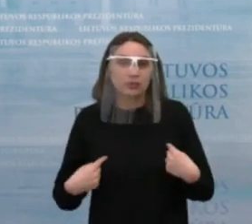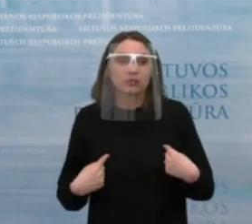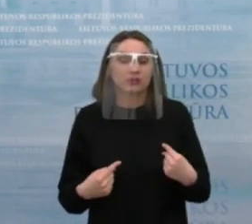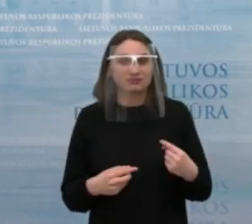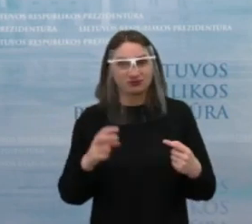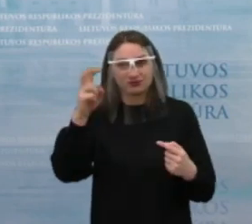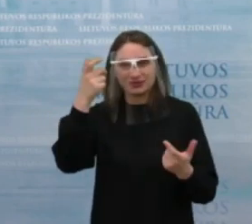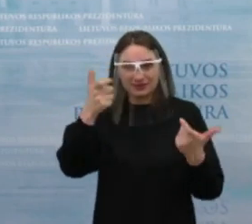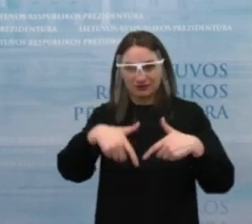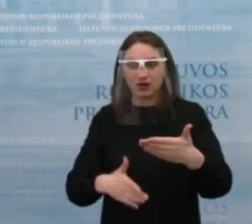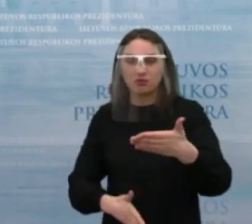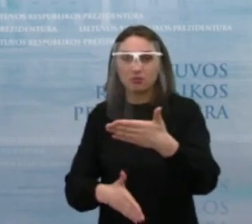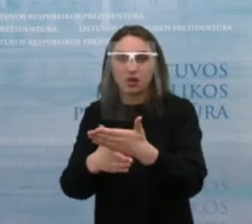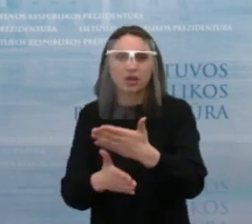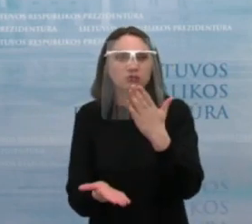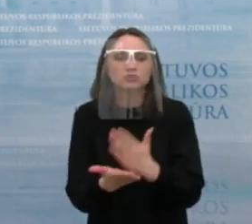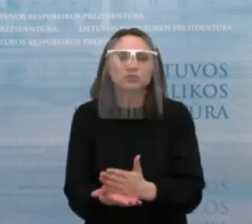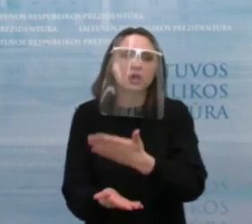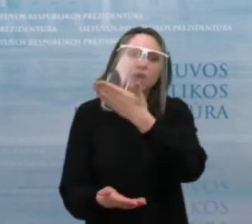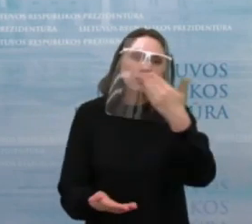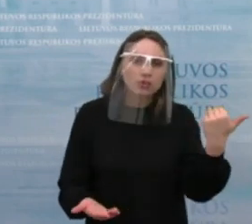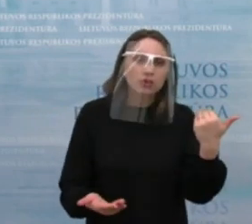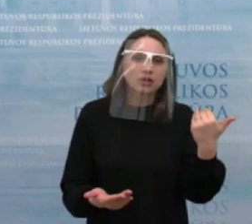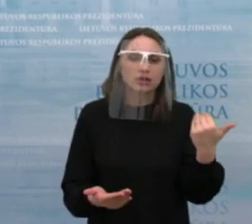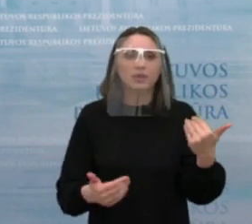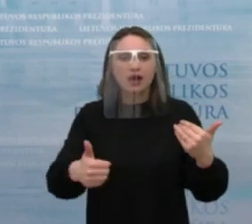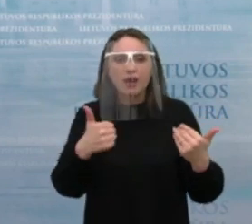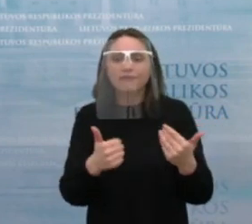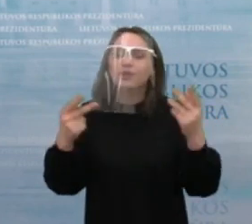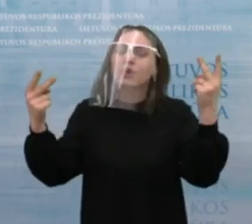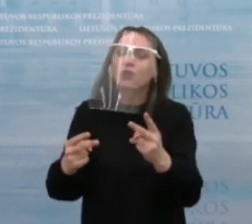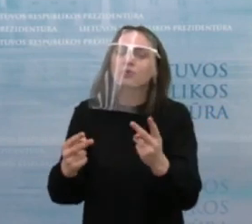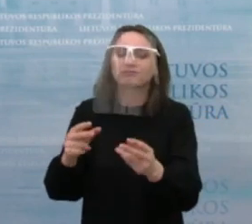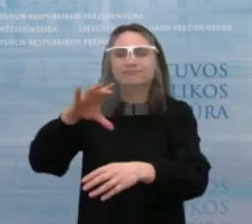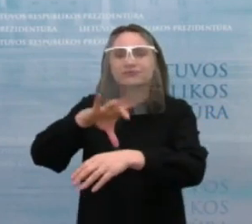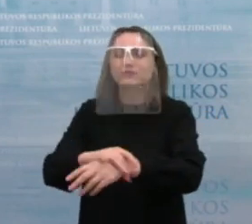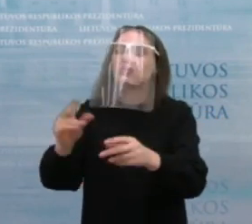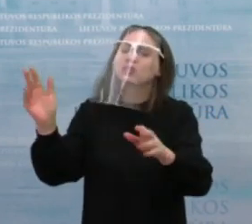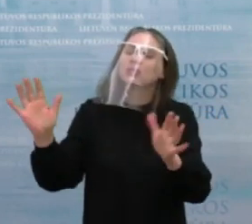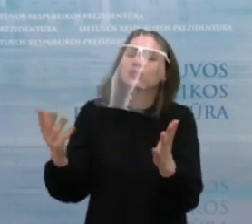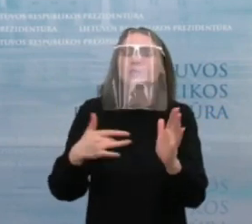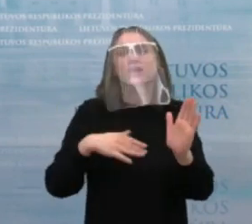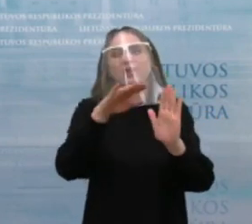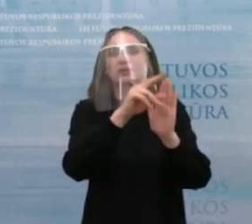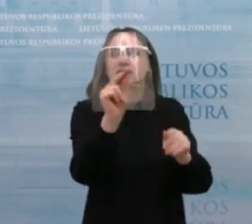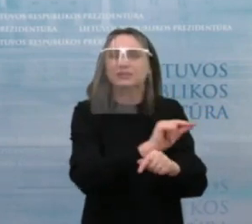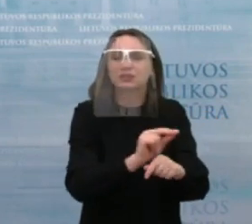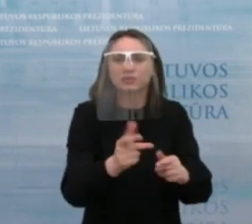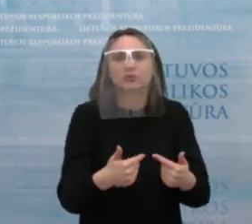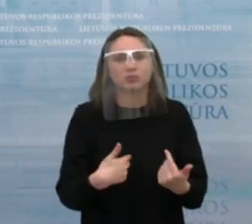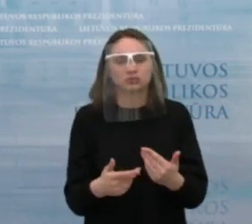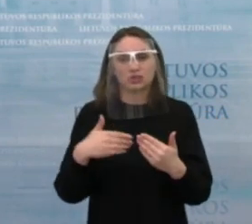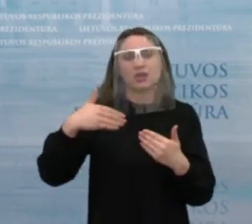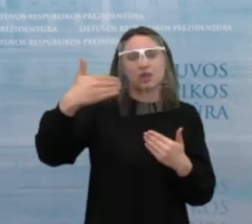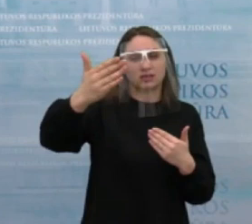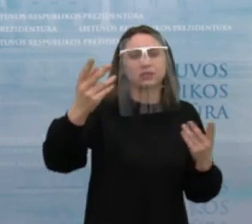savivaldybėmis labai proaktyviai dirbti, kad tas poreikis būtų geriau nustatomas. Ir tai yra mūsų ir ilgalaikis tikslas, bet draugė mes jau